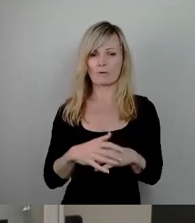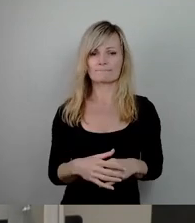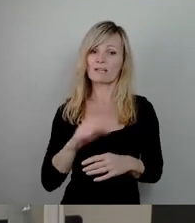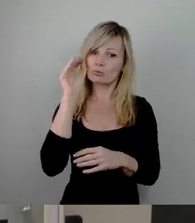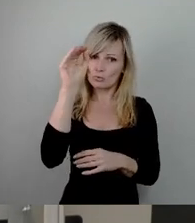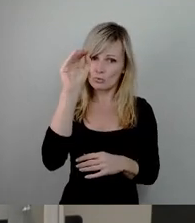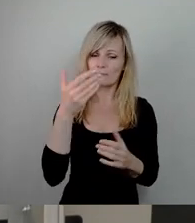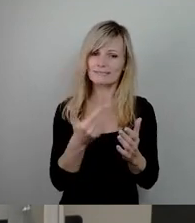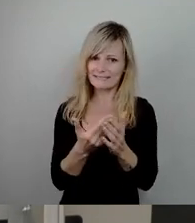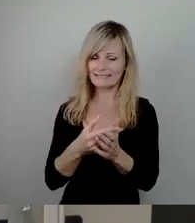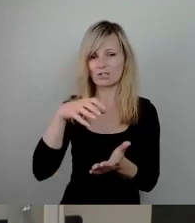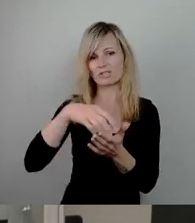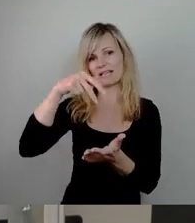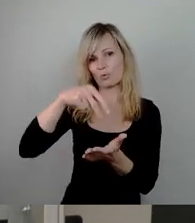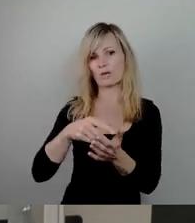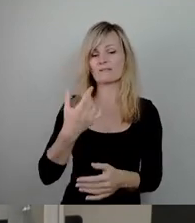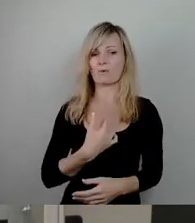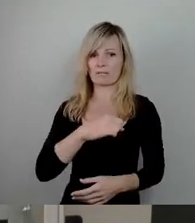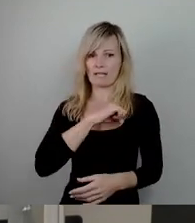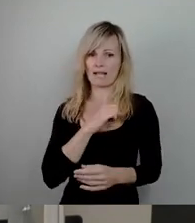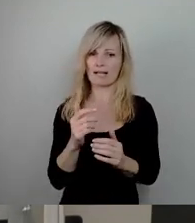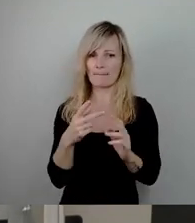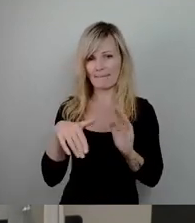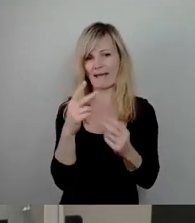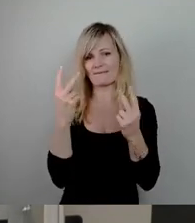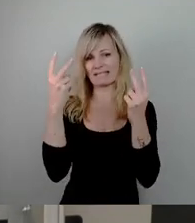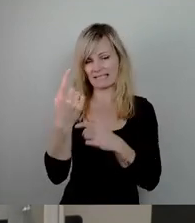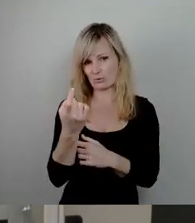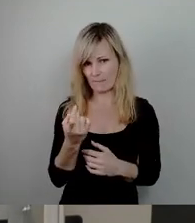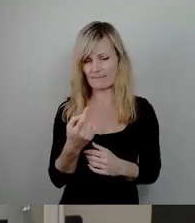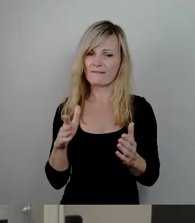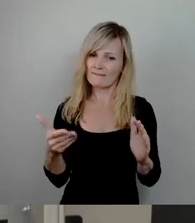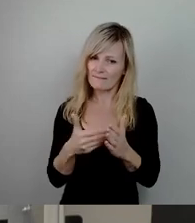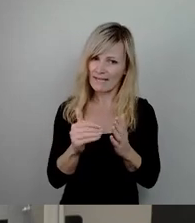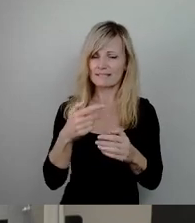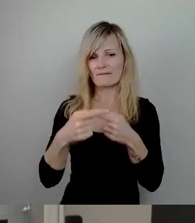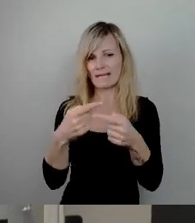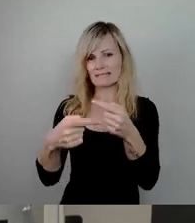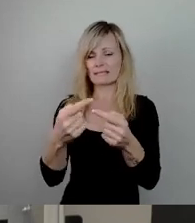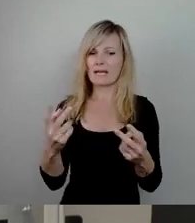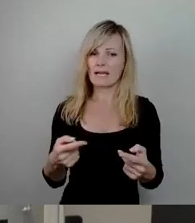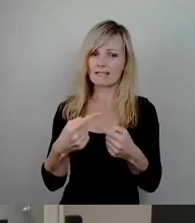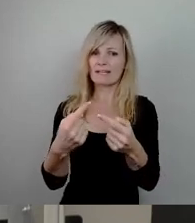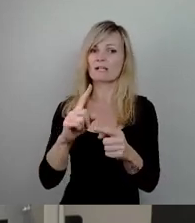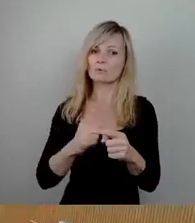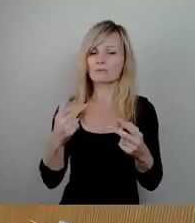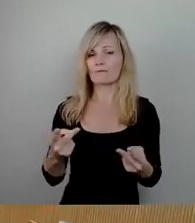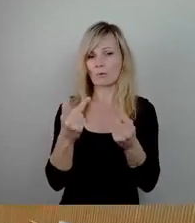werdenden Standortvorteil in unserer Stadt fördern und weiterentwickeln. Ich bitte Sie darum, um die Zustimmung. Vielen Dank.